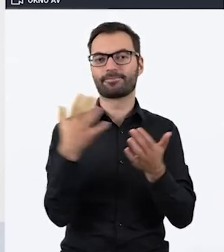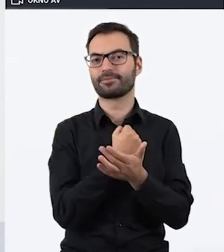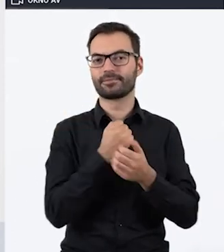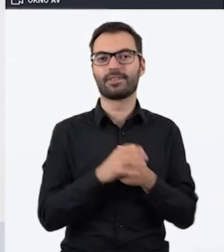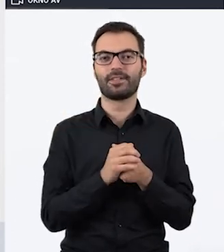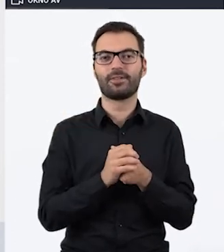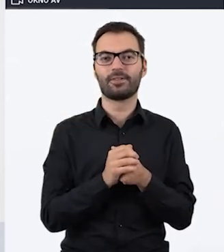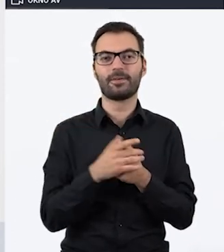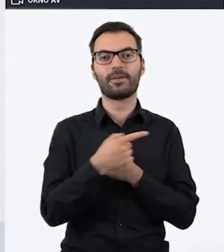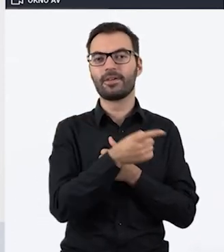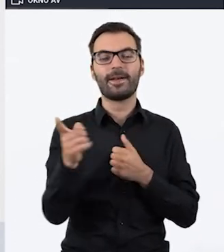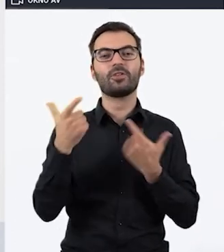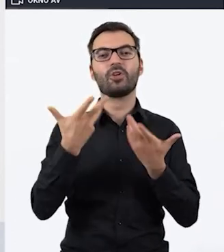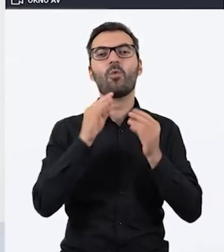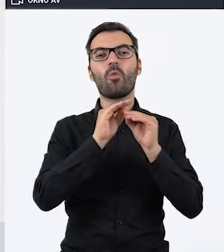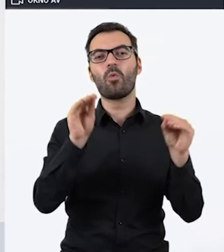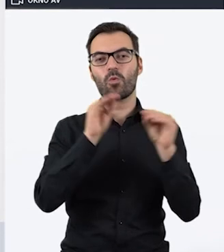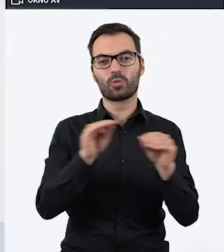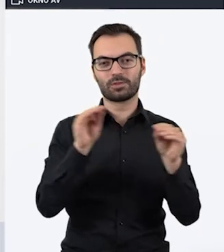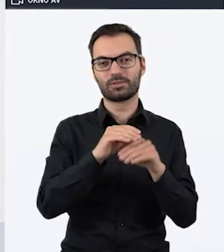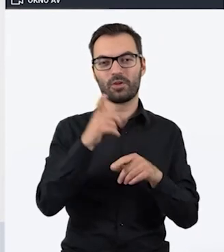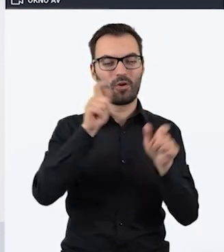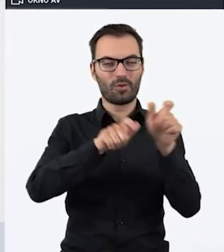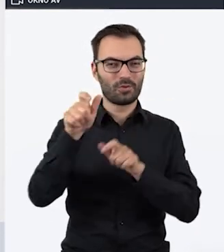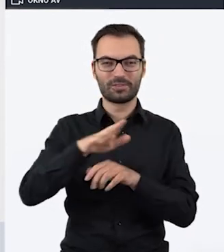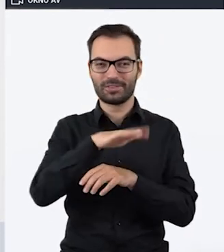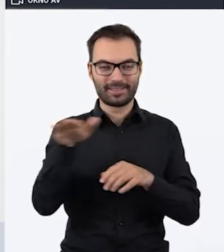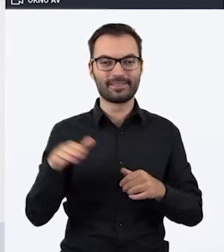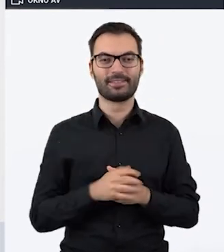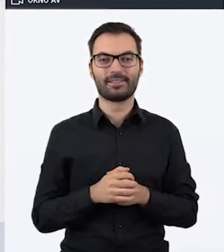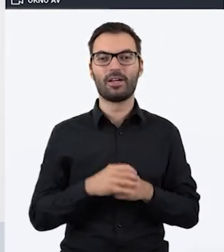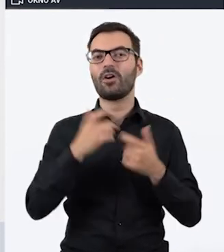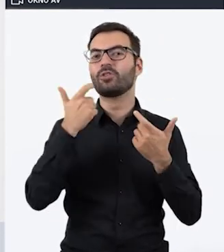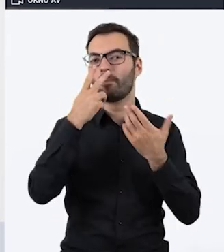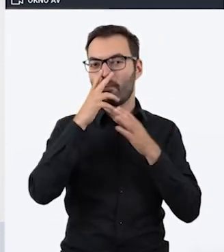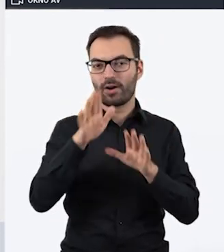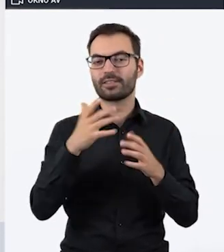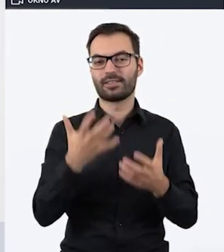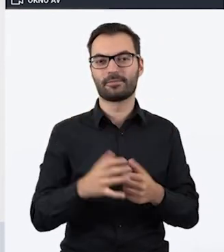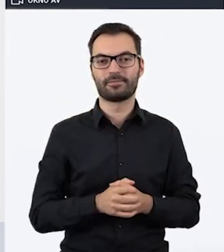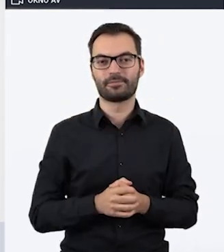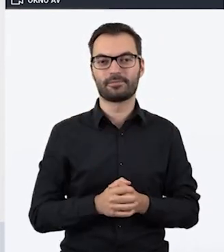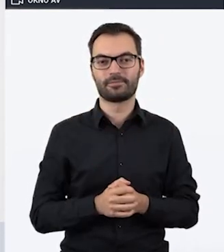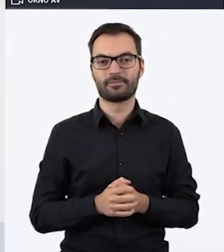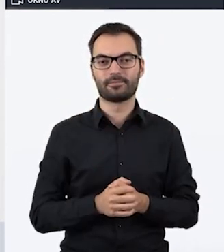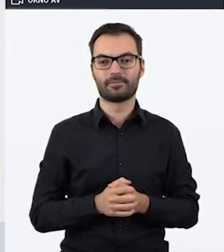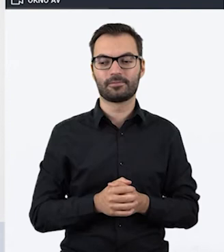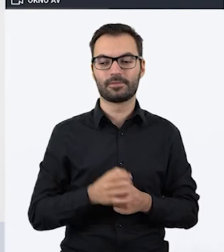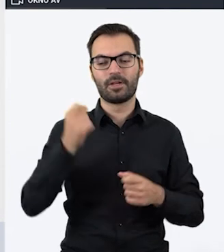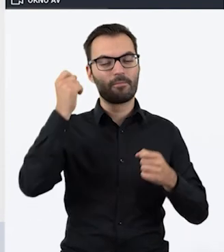czego chcemy nauczyć naszych czytelników i naszej czytelniczki, co chcemy im pokazać. Pomysły?